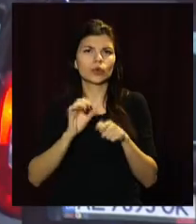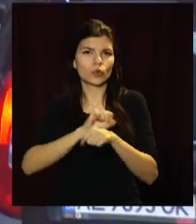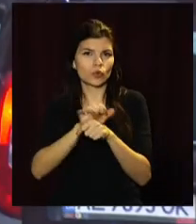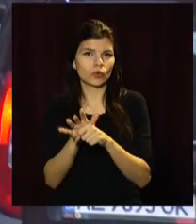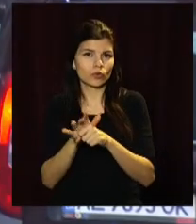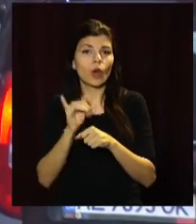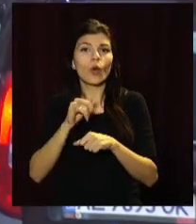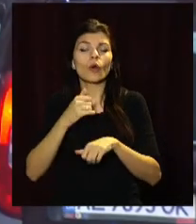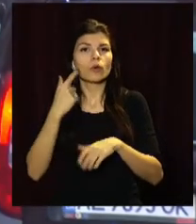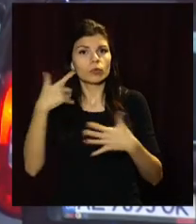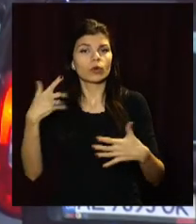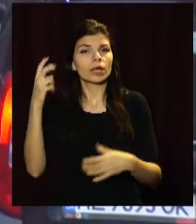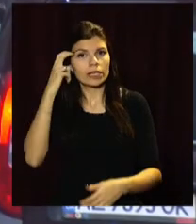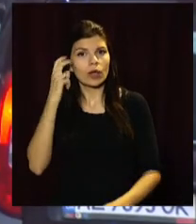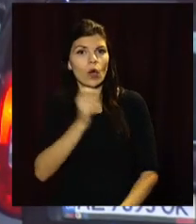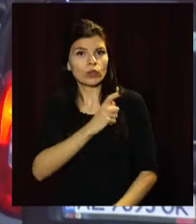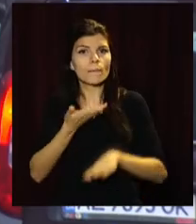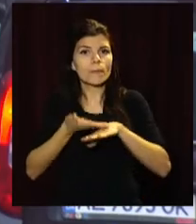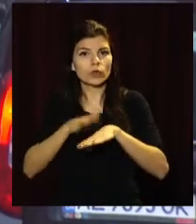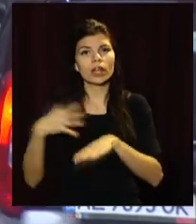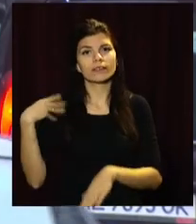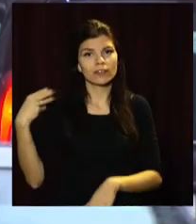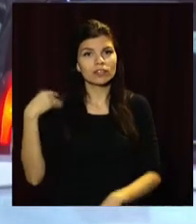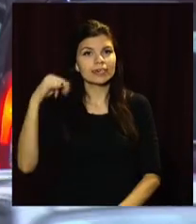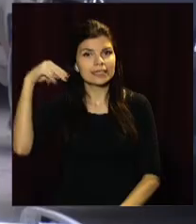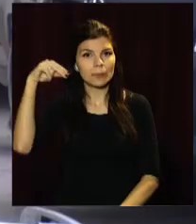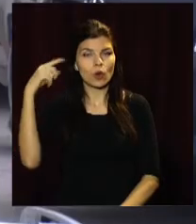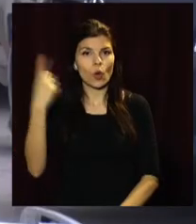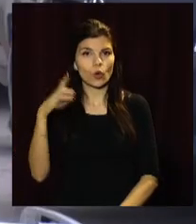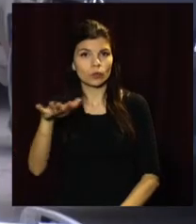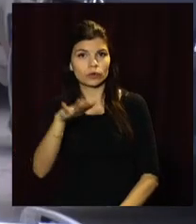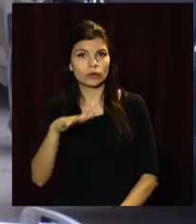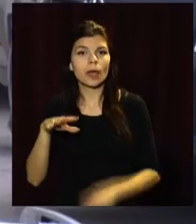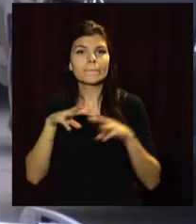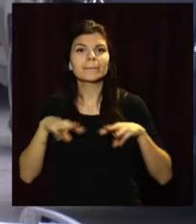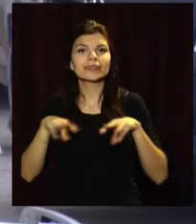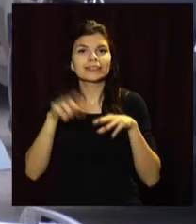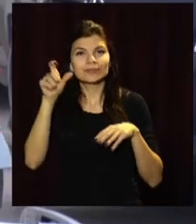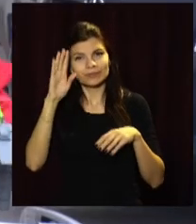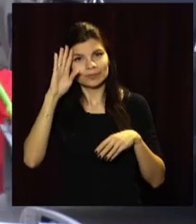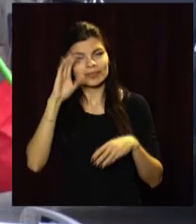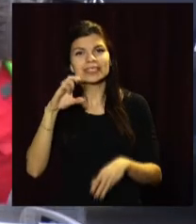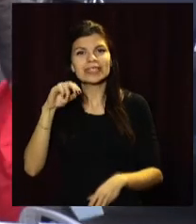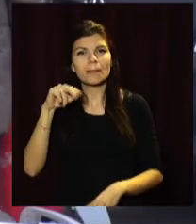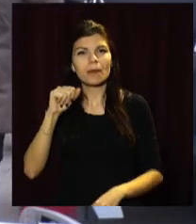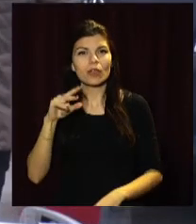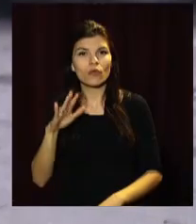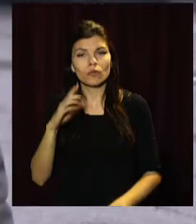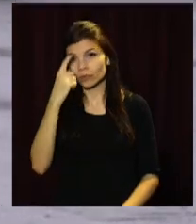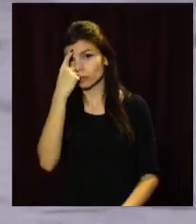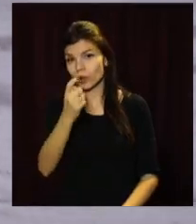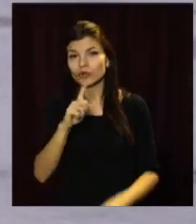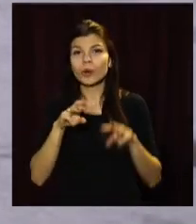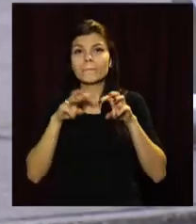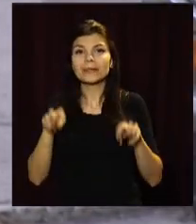У лідерах столиця – Одеська, Полтавська, Львівська та Запорізька області. Міністр охорони здоров'я Максим Степанов повідомив, що президент